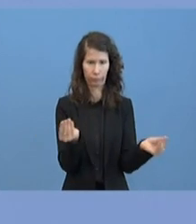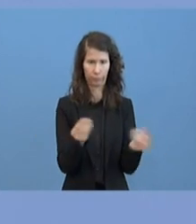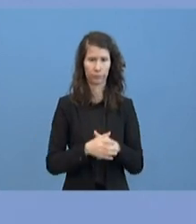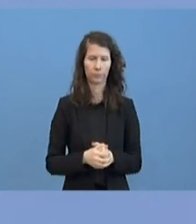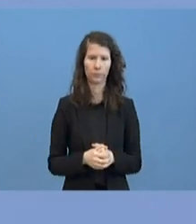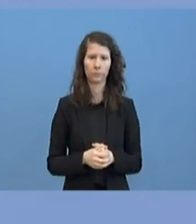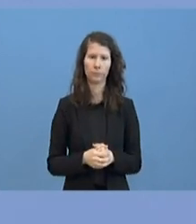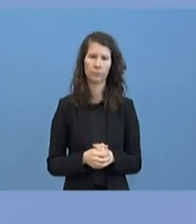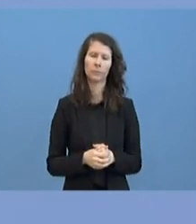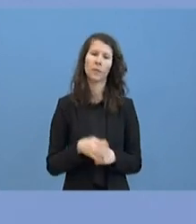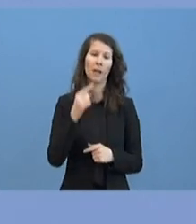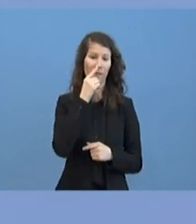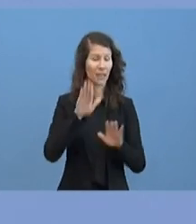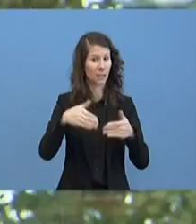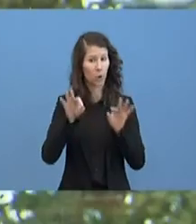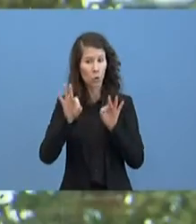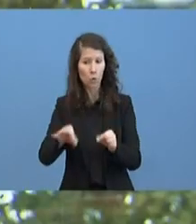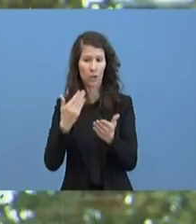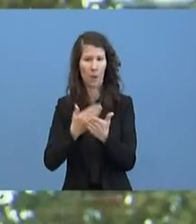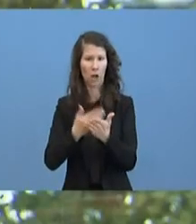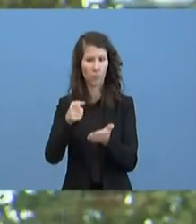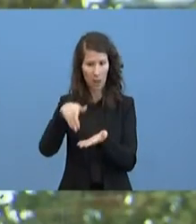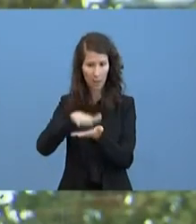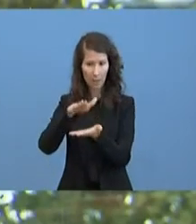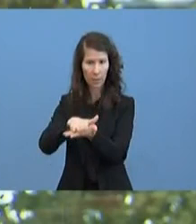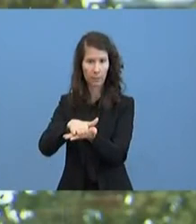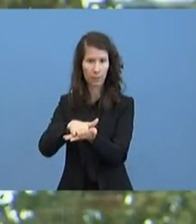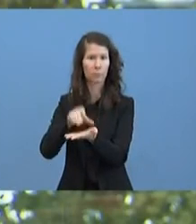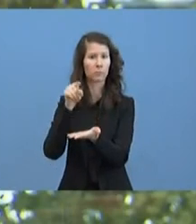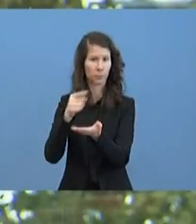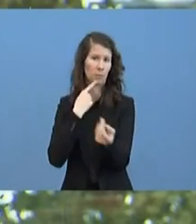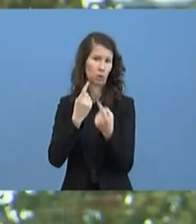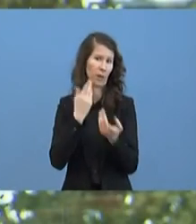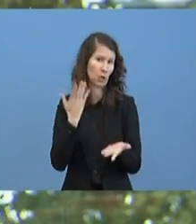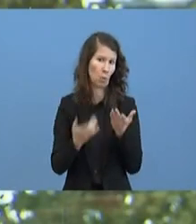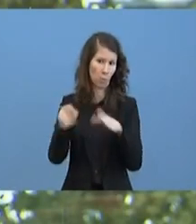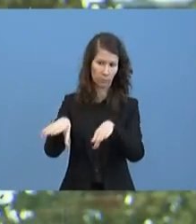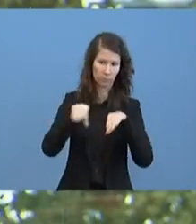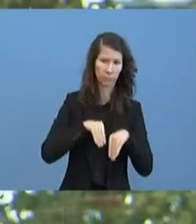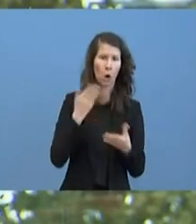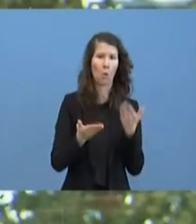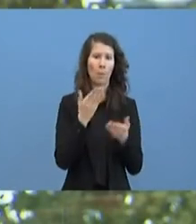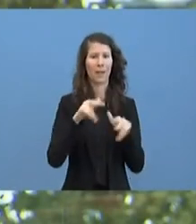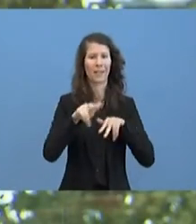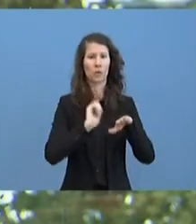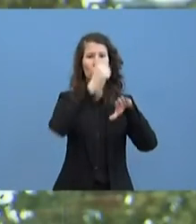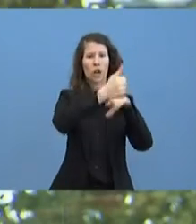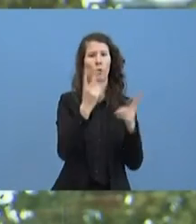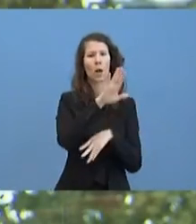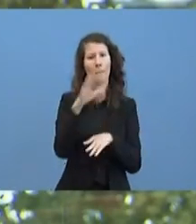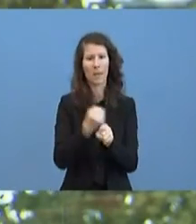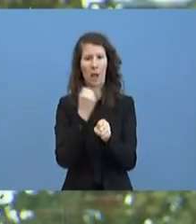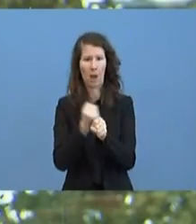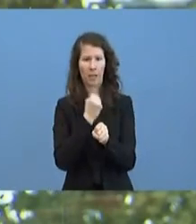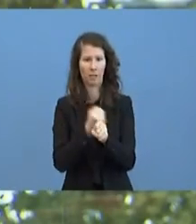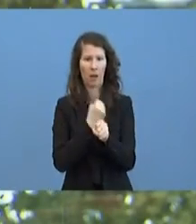Practices miteinander besprechen. Ob das dann die Staats- und Regierungschefs tun oder ob das ihre Mitarbeiter tun, ist eine andere Sache. Aber natürlich geht es